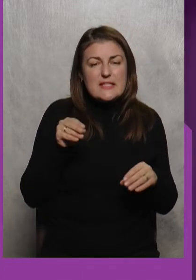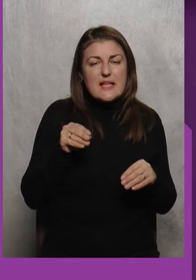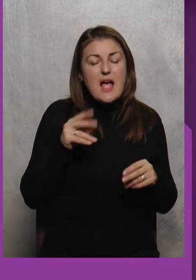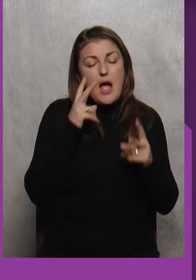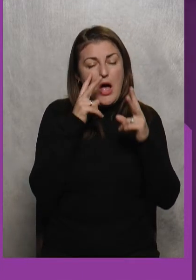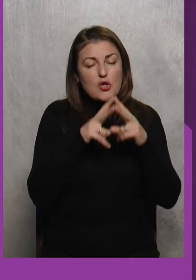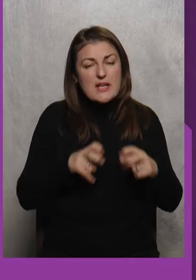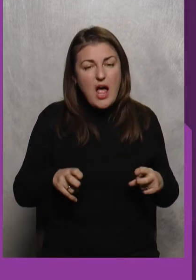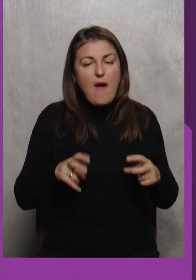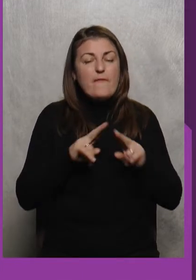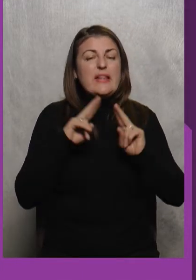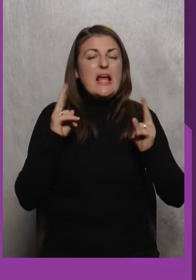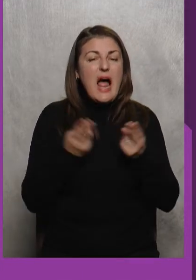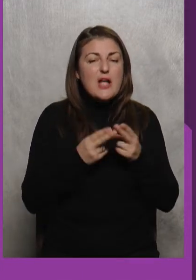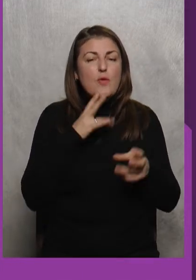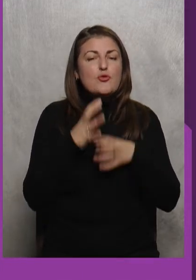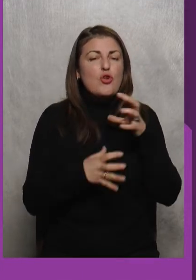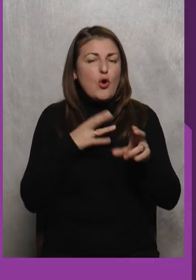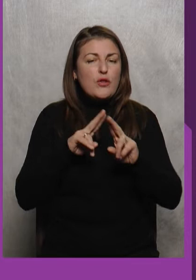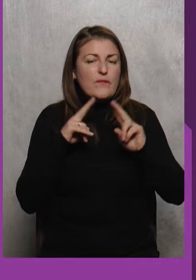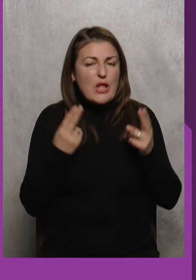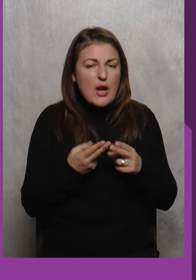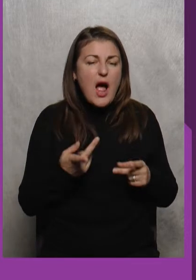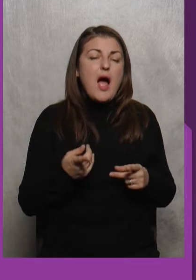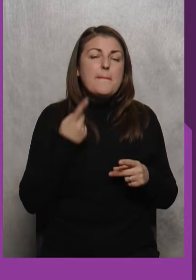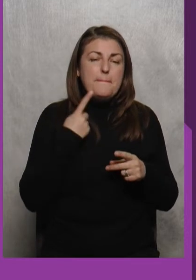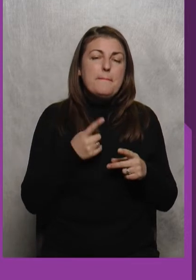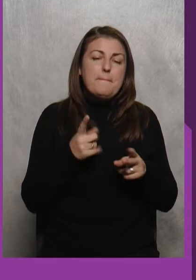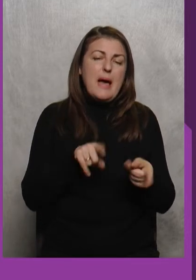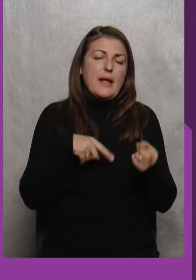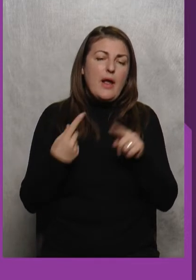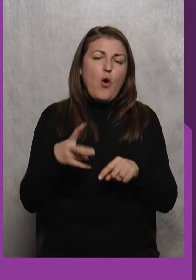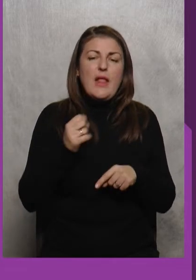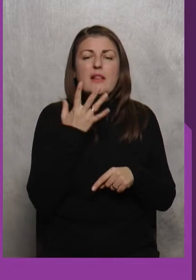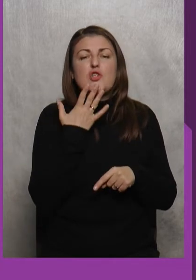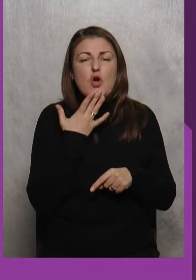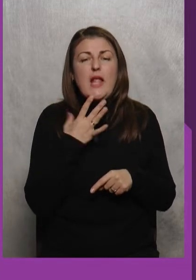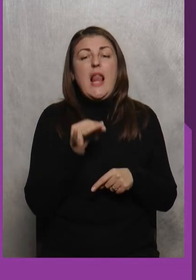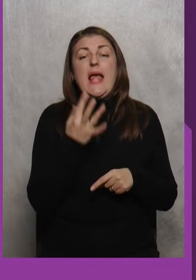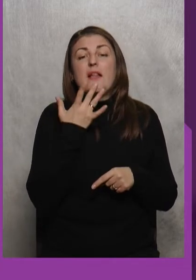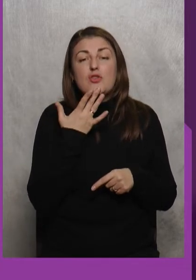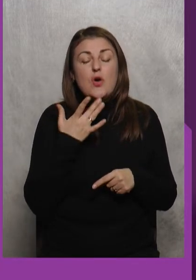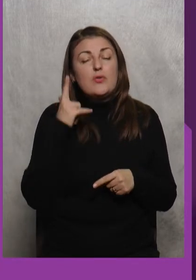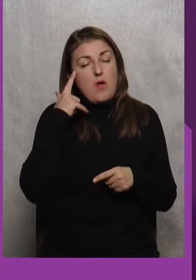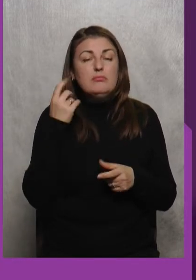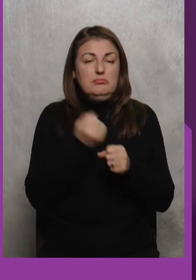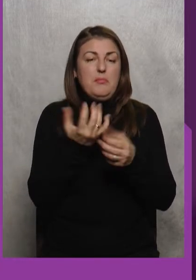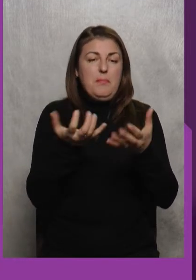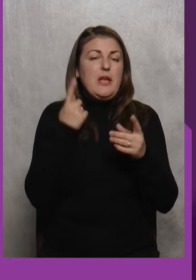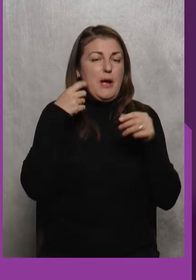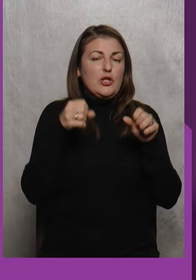Розглядається Федерацією Міжнародну Федерацію Переходить На Національну І Національне Виносить Рішення